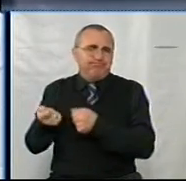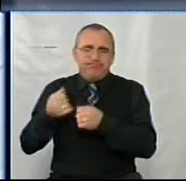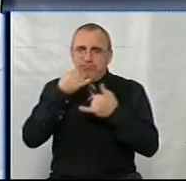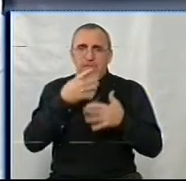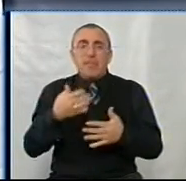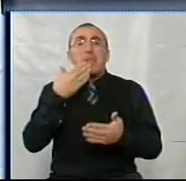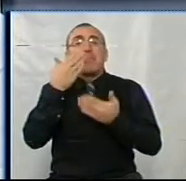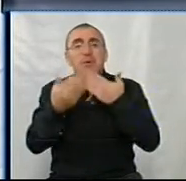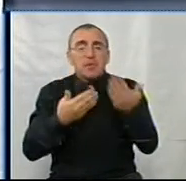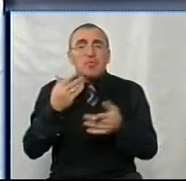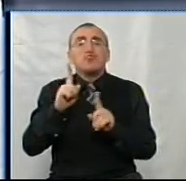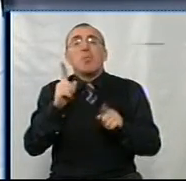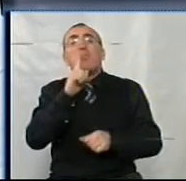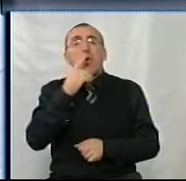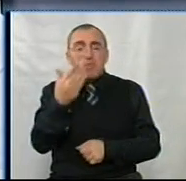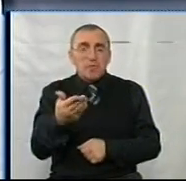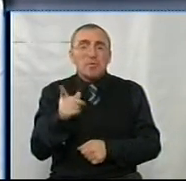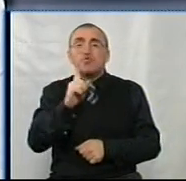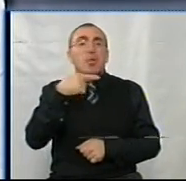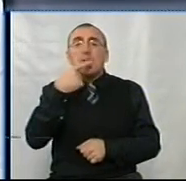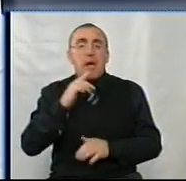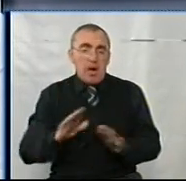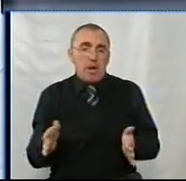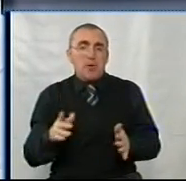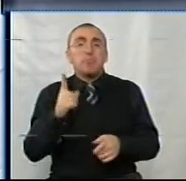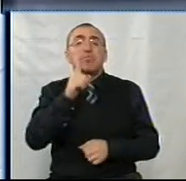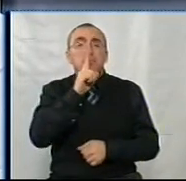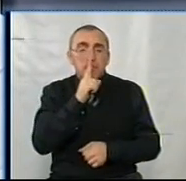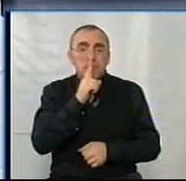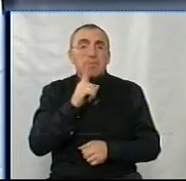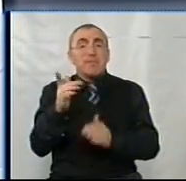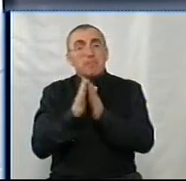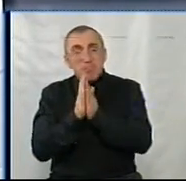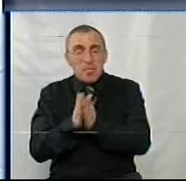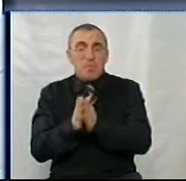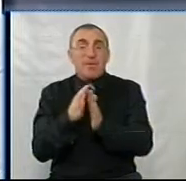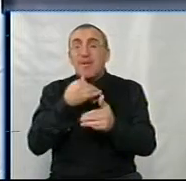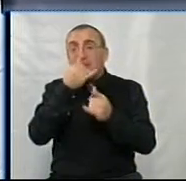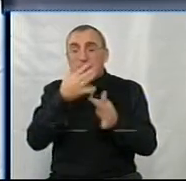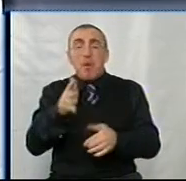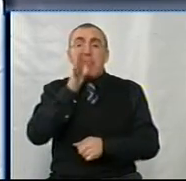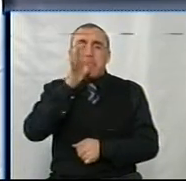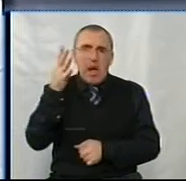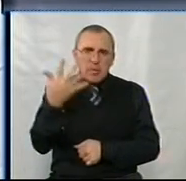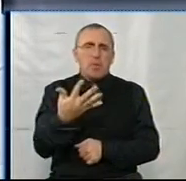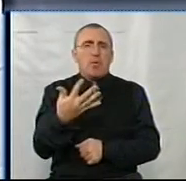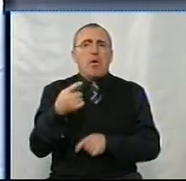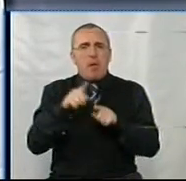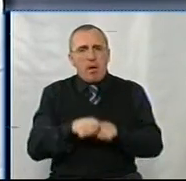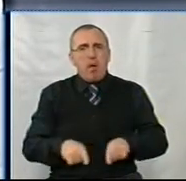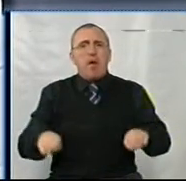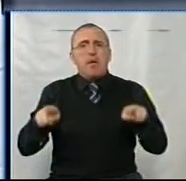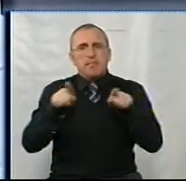навіть питають, чого мовчиш, чого не кажеш, чого мовчиш, чого не просиш. Я не можу 5 років одні